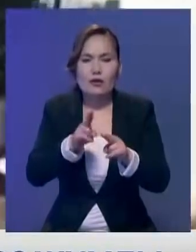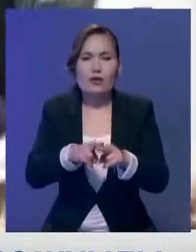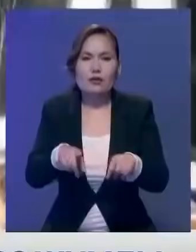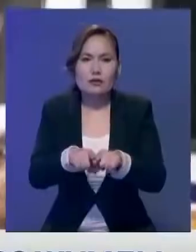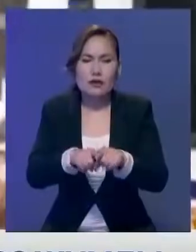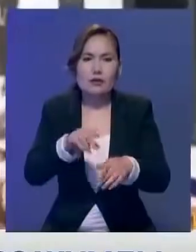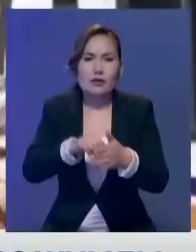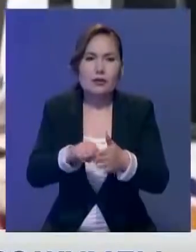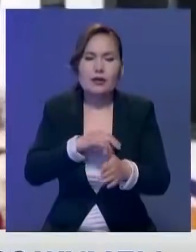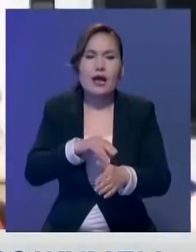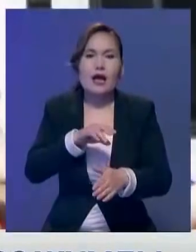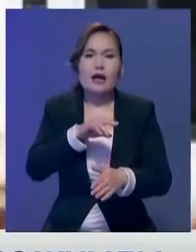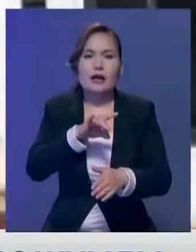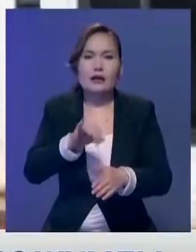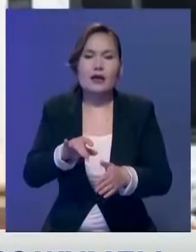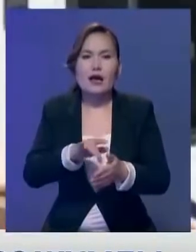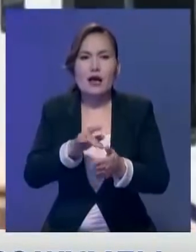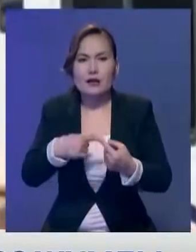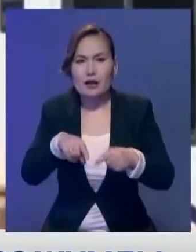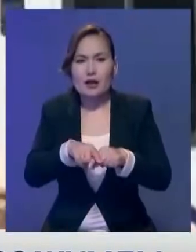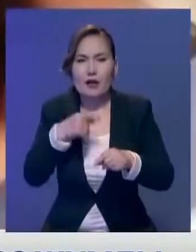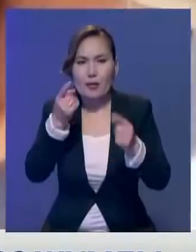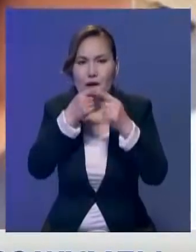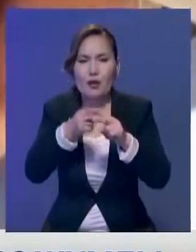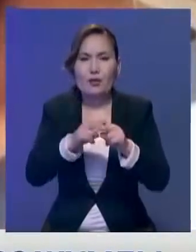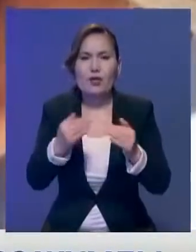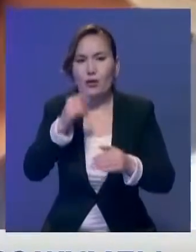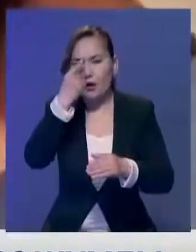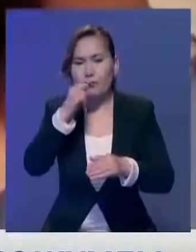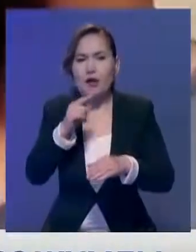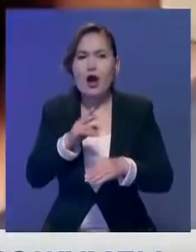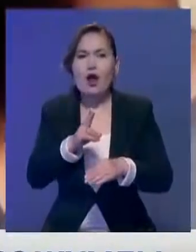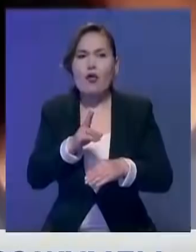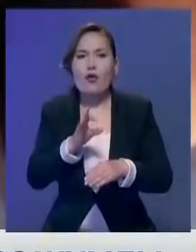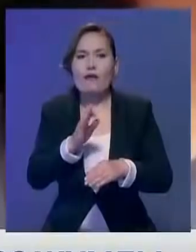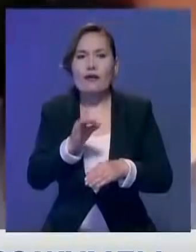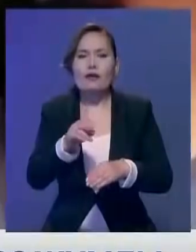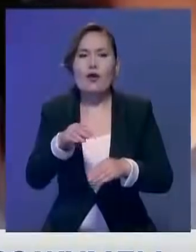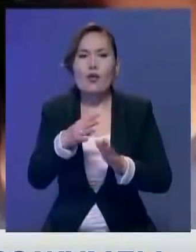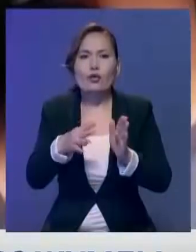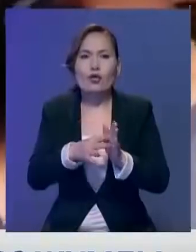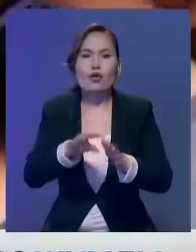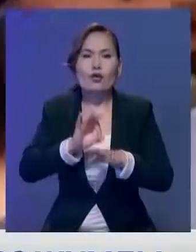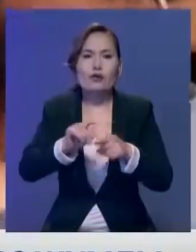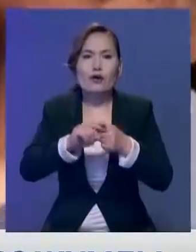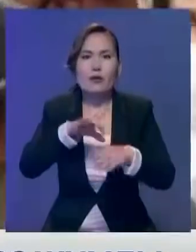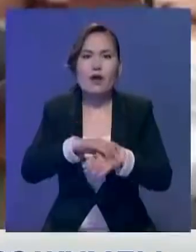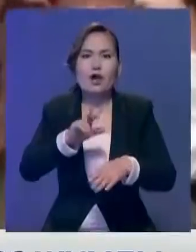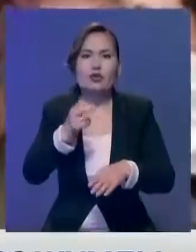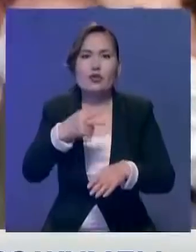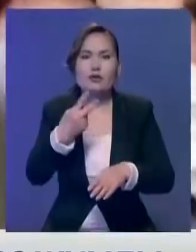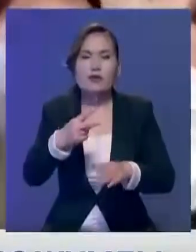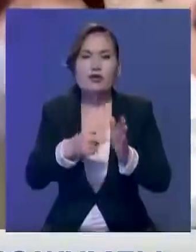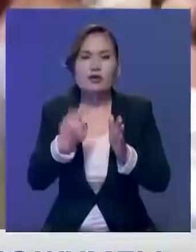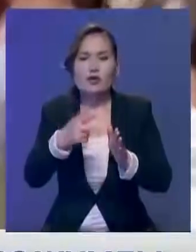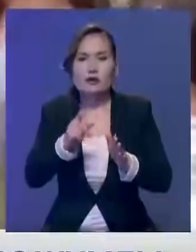себеп болған. Рейтрагенттегі таратқа мәліметке сенсек, бүгін Үндістанда COVID-19 үндетін 332 730 тұрғын